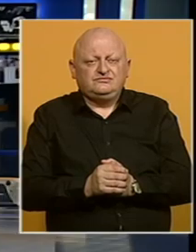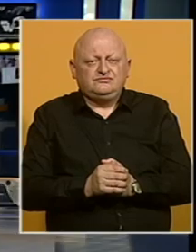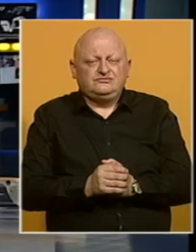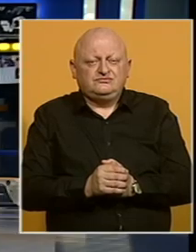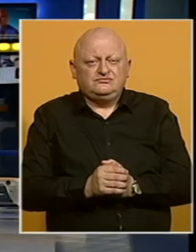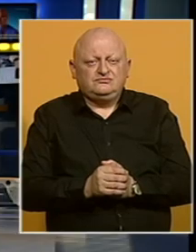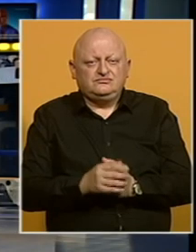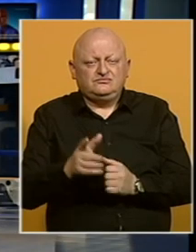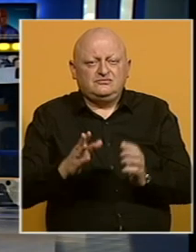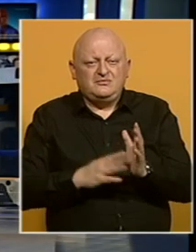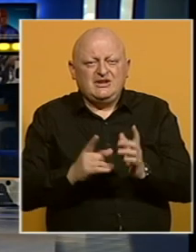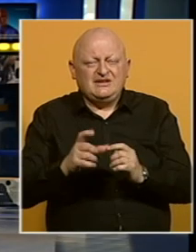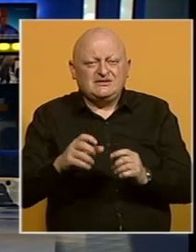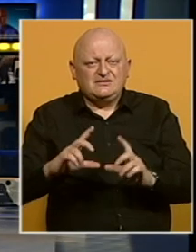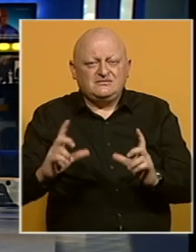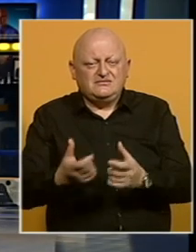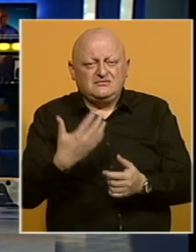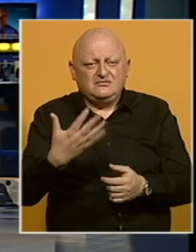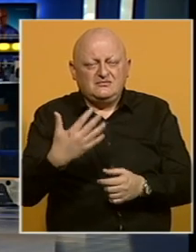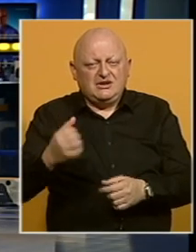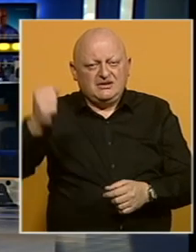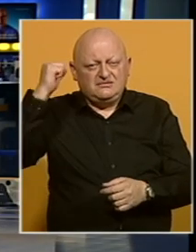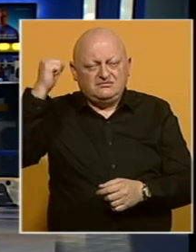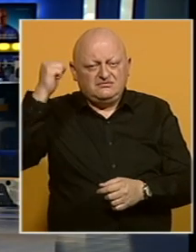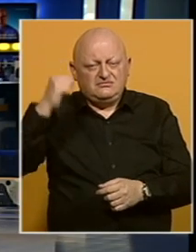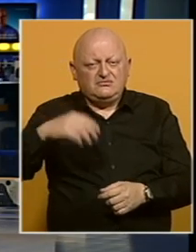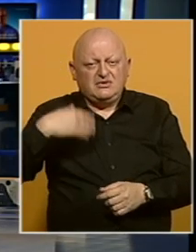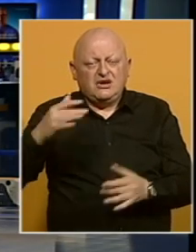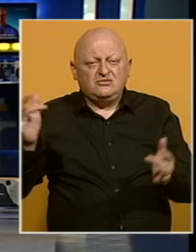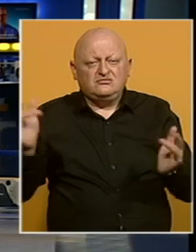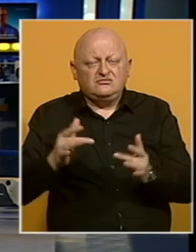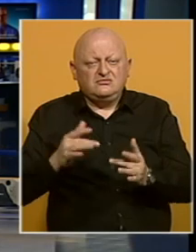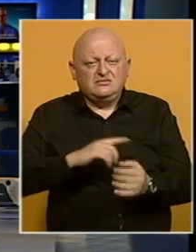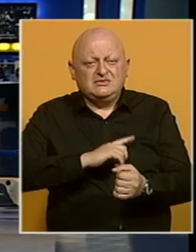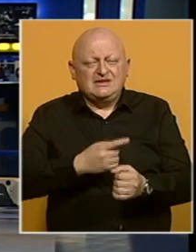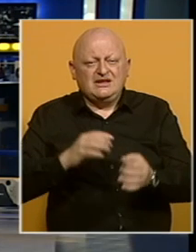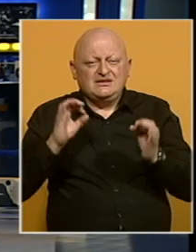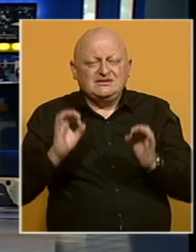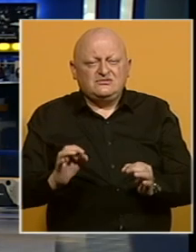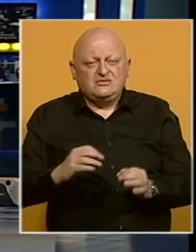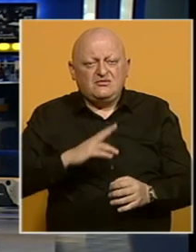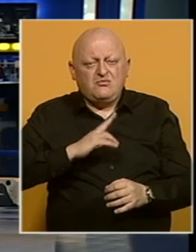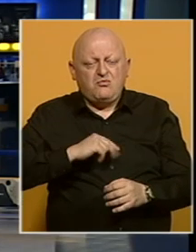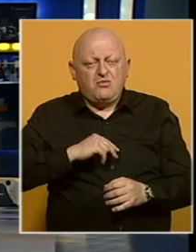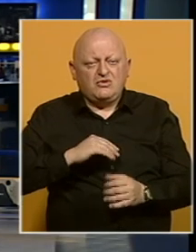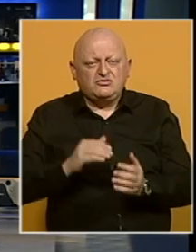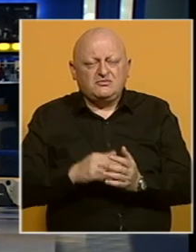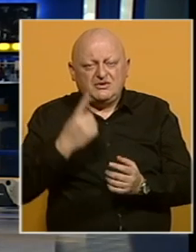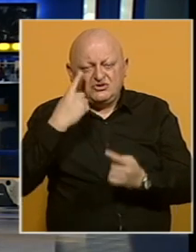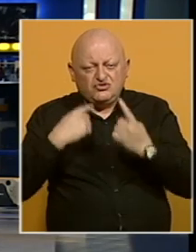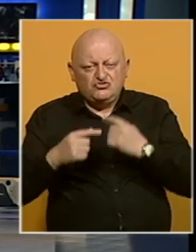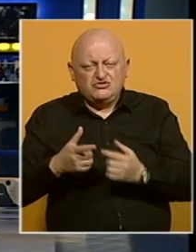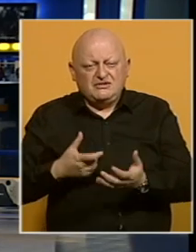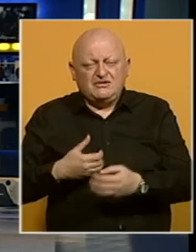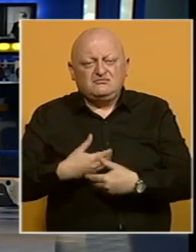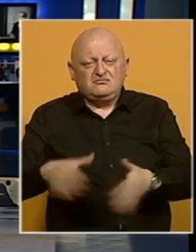U Minsku je privedeno 50 demonstranata nakon sukoba sa snagama sigurnosti. Policija je upotrijebila suzavac